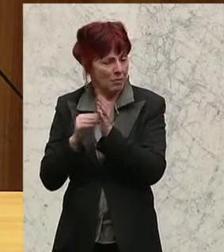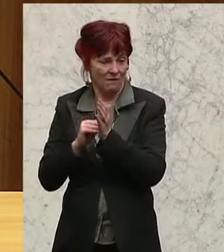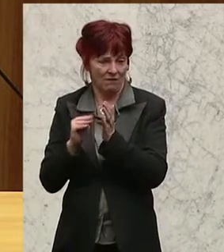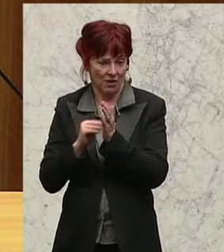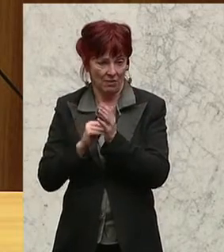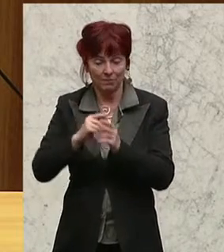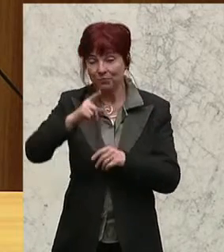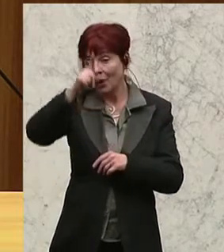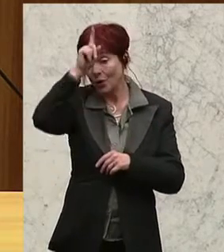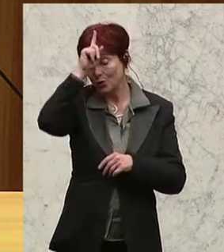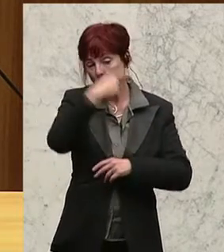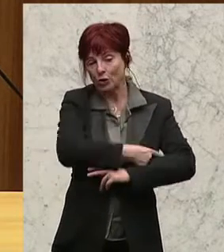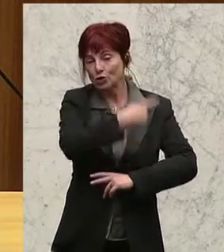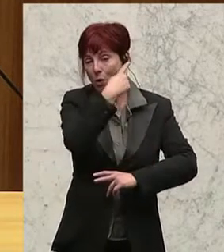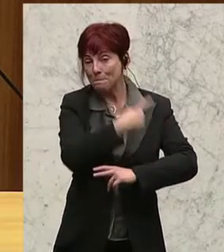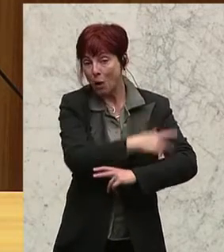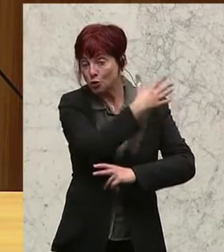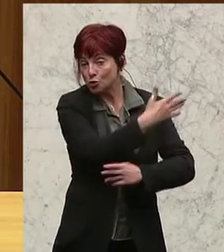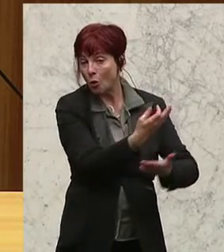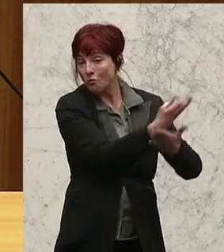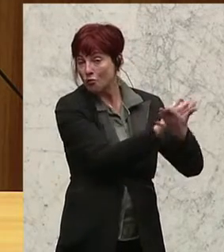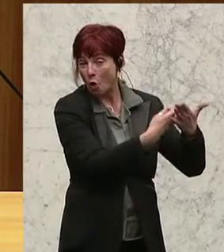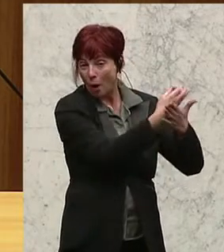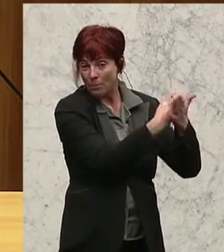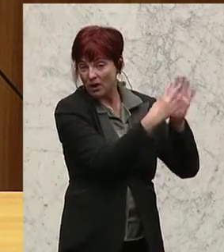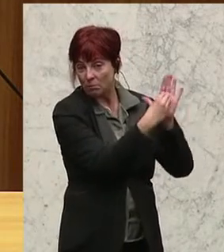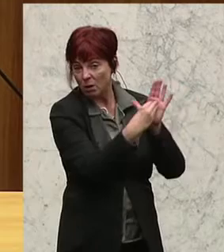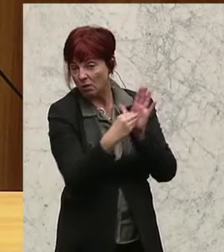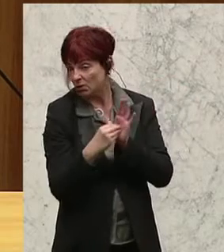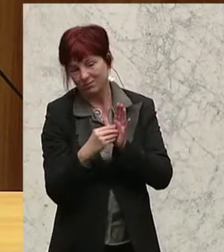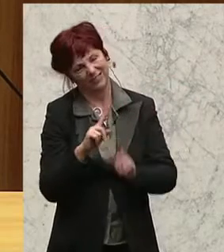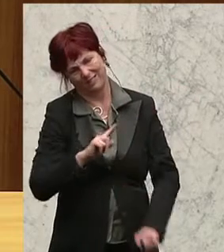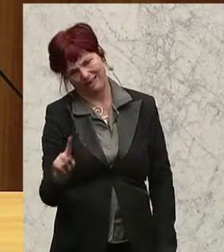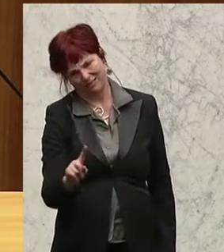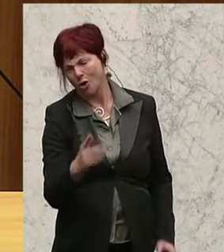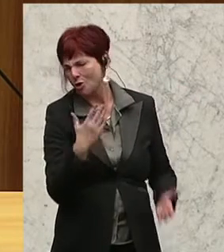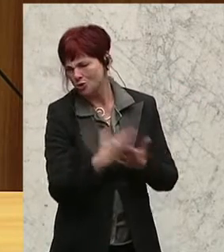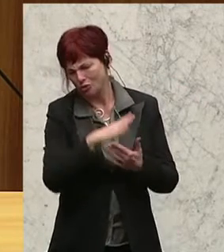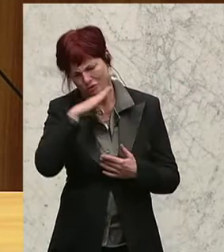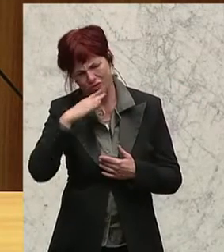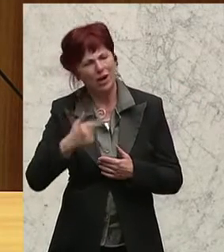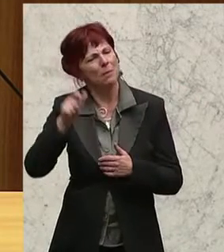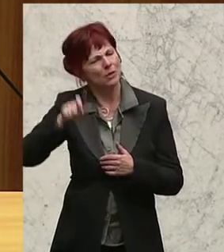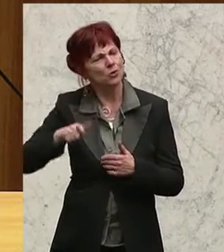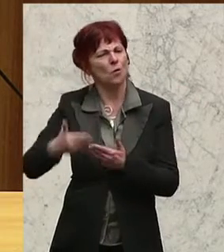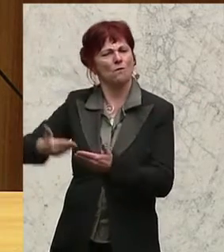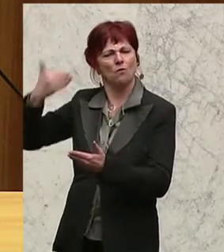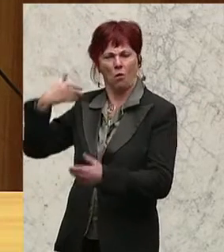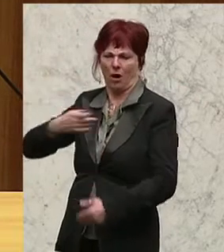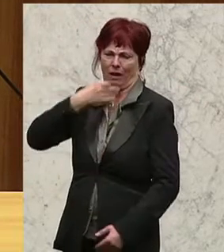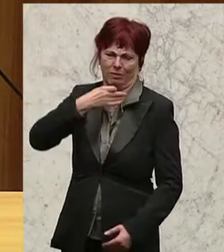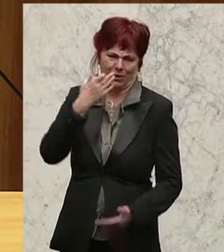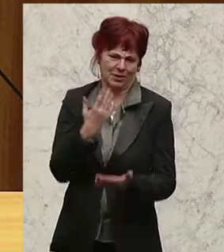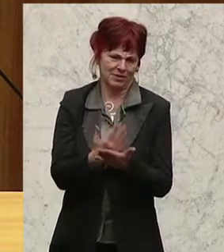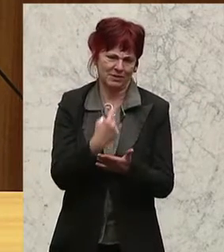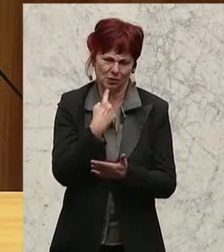weitere Schritte und bessere Zusammenarbeit in Europa ist, haben viele meiner Vorrednerinnen und Vorredner schon festgestellt und